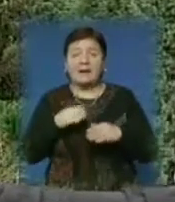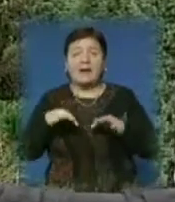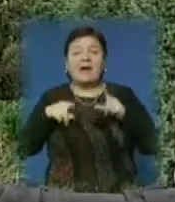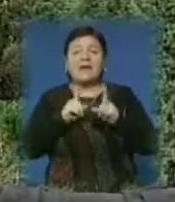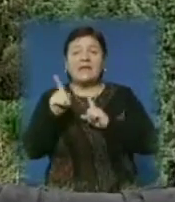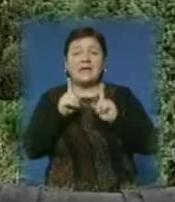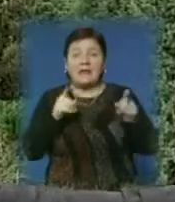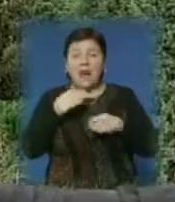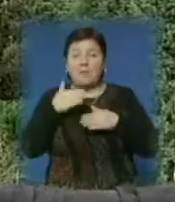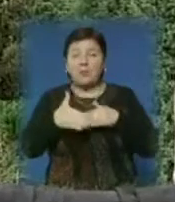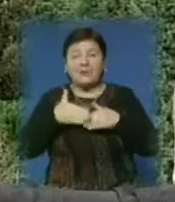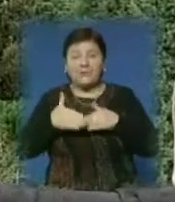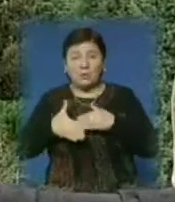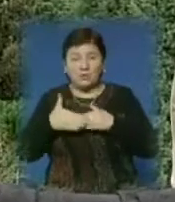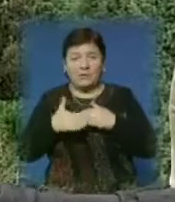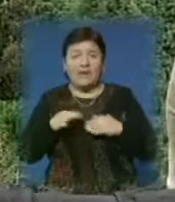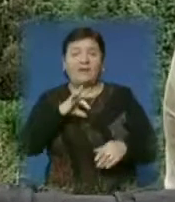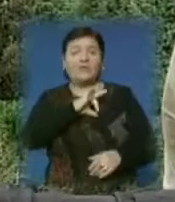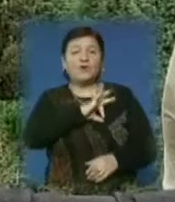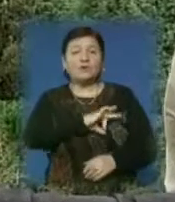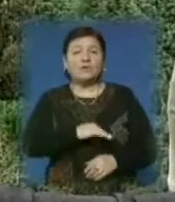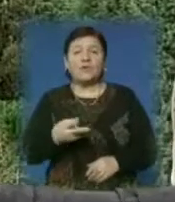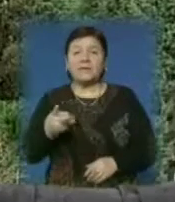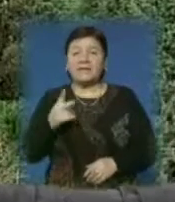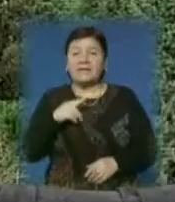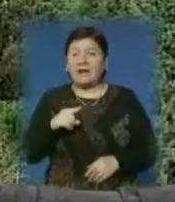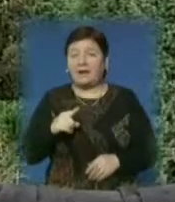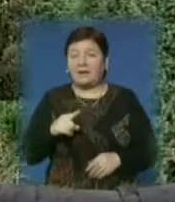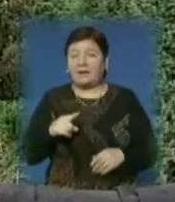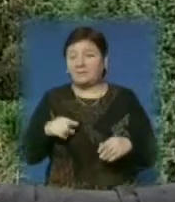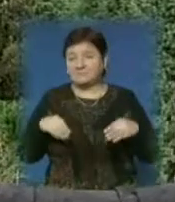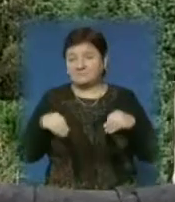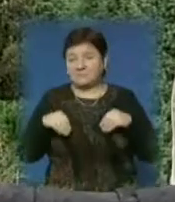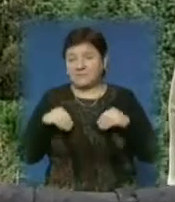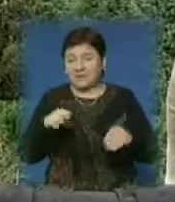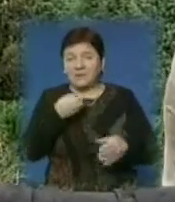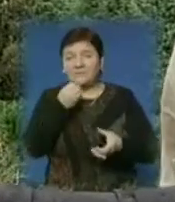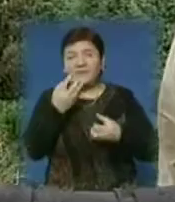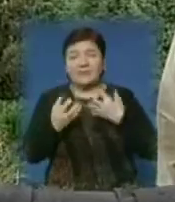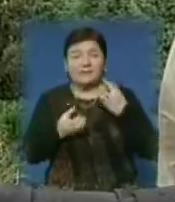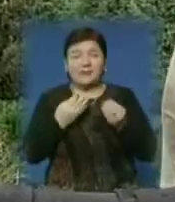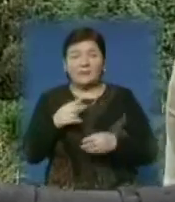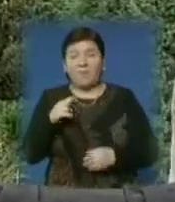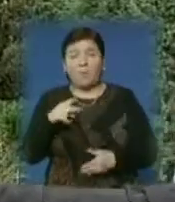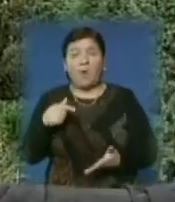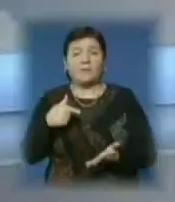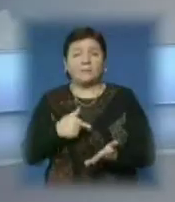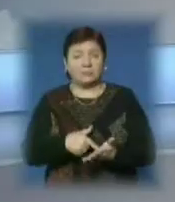завозимо на підприємство, потім використовуємо для мульчування квітників по місту.